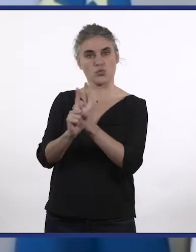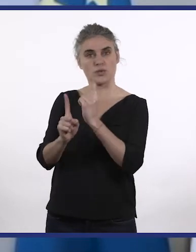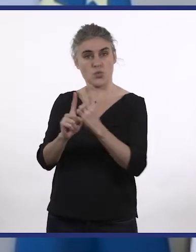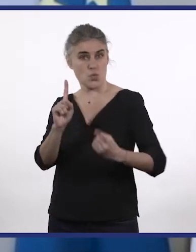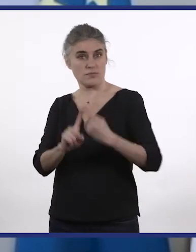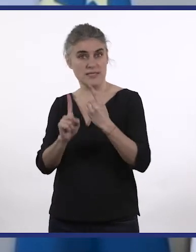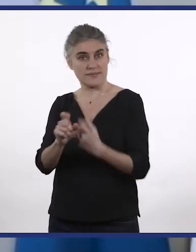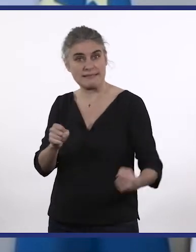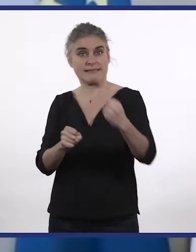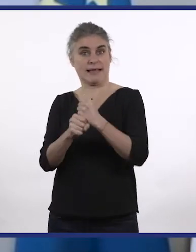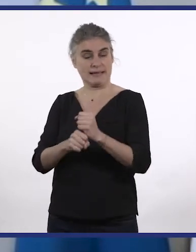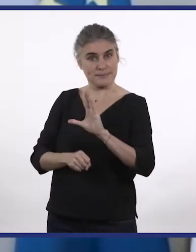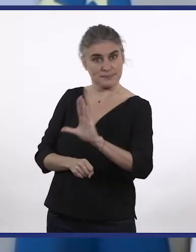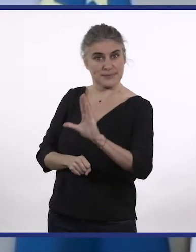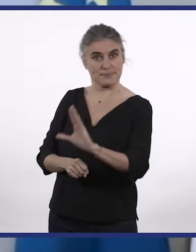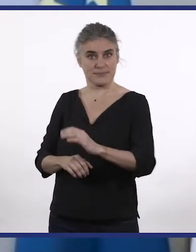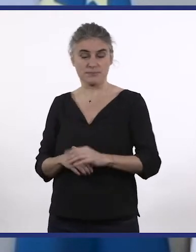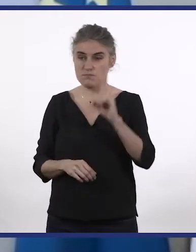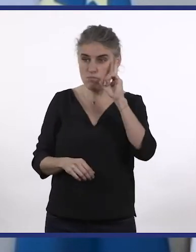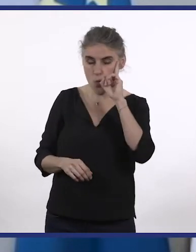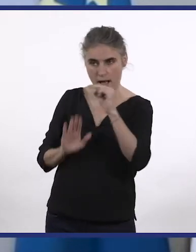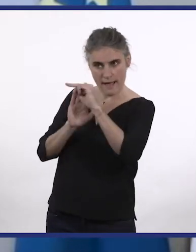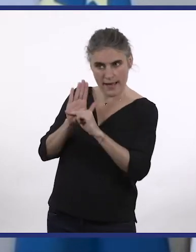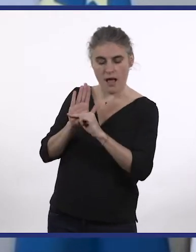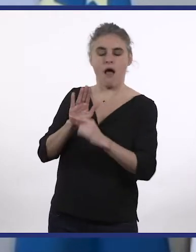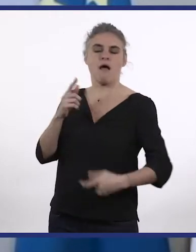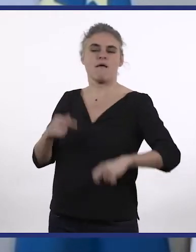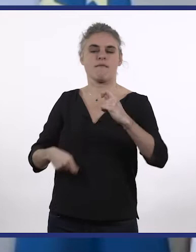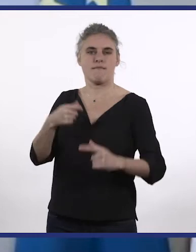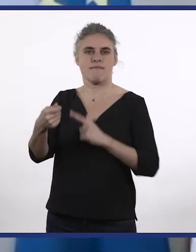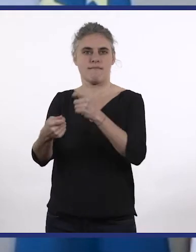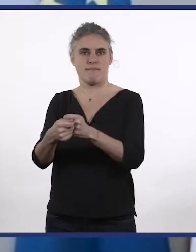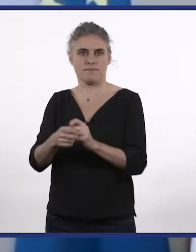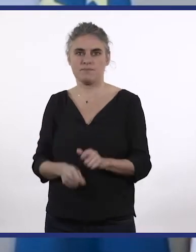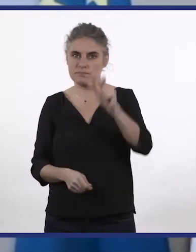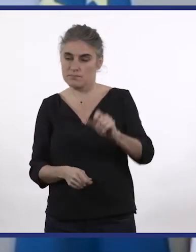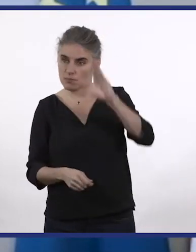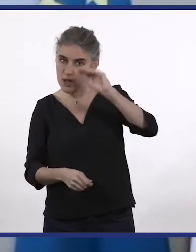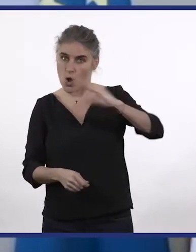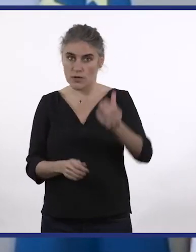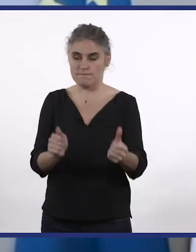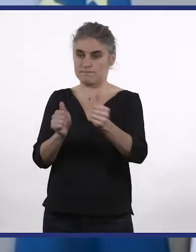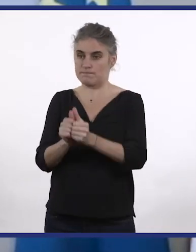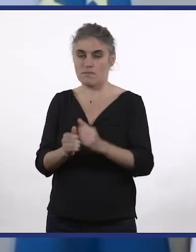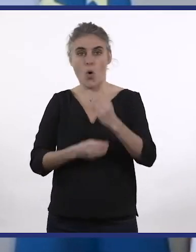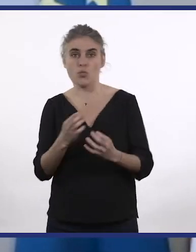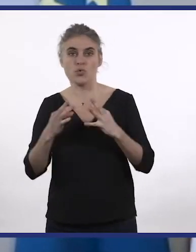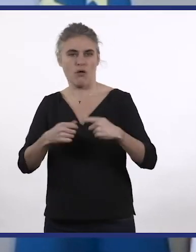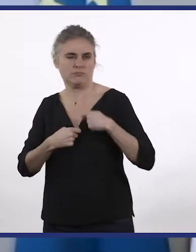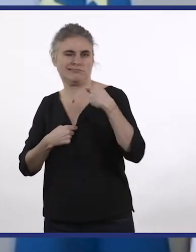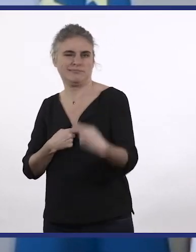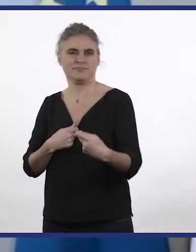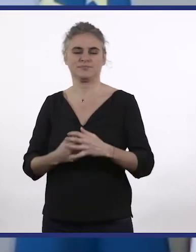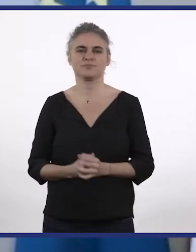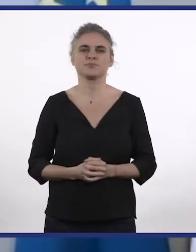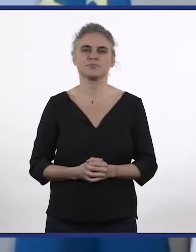de développer des consultations spécialisées pour les personnes qui ont besoin d'un cadre adapté, d'une présence professionnelle et d'un temps de consultation de soins